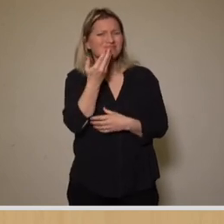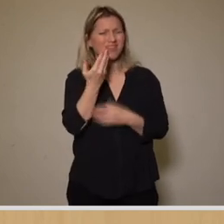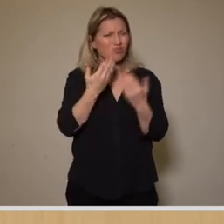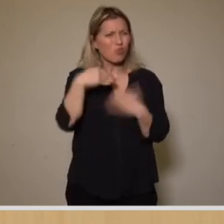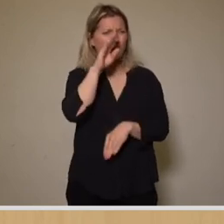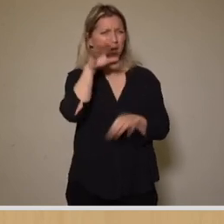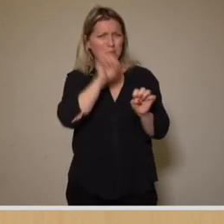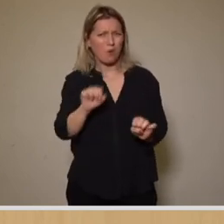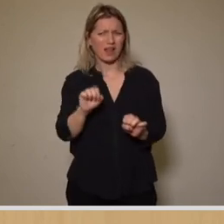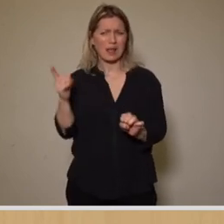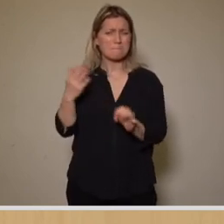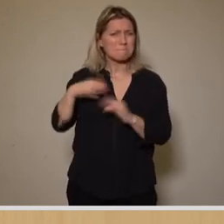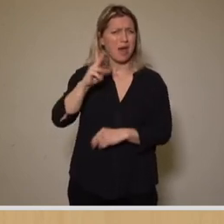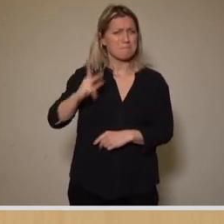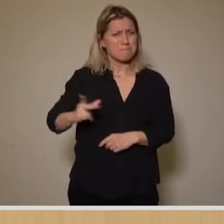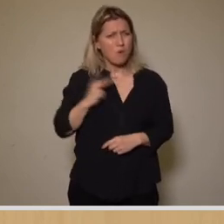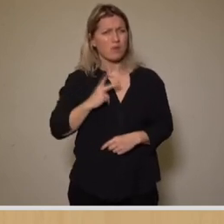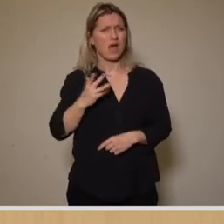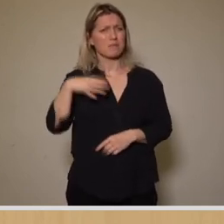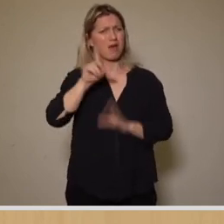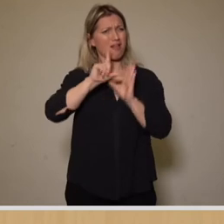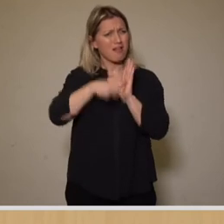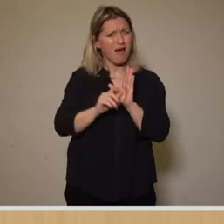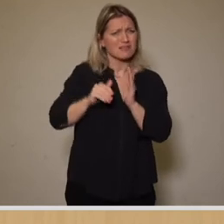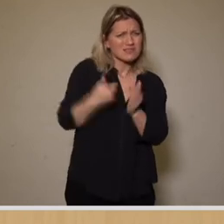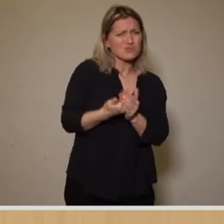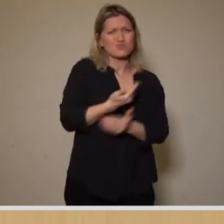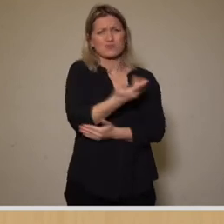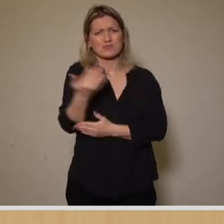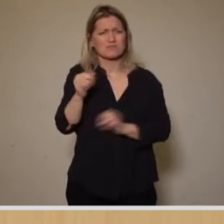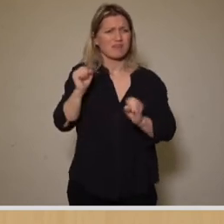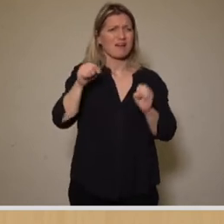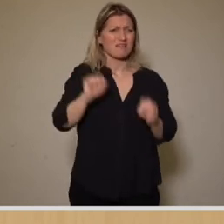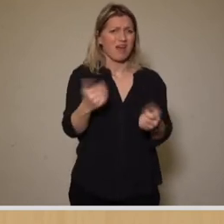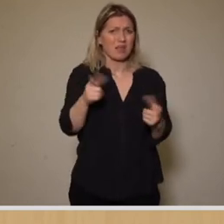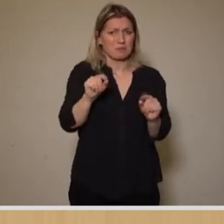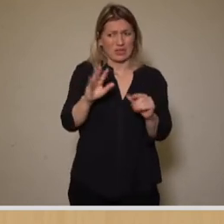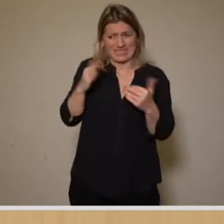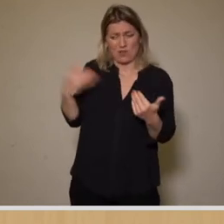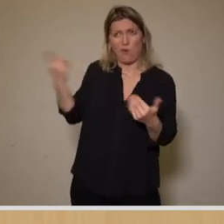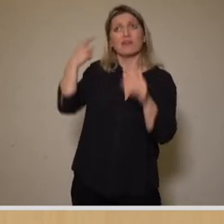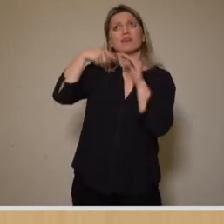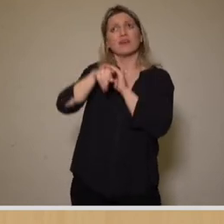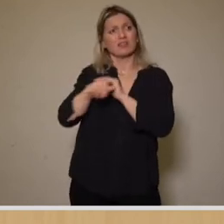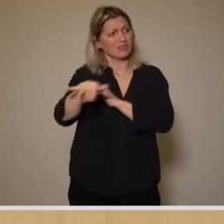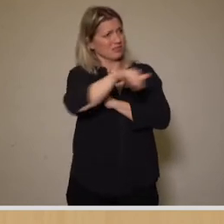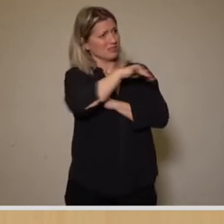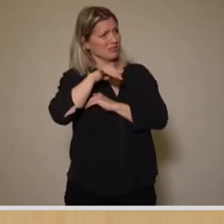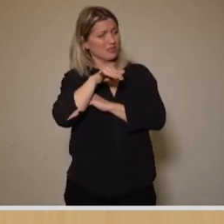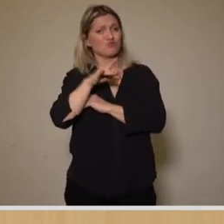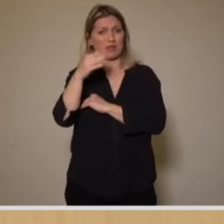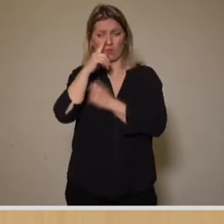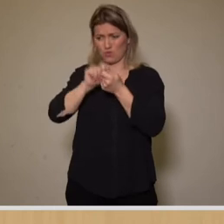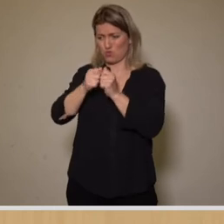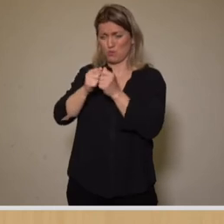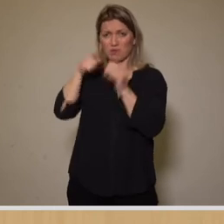moderner, auch leistungsfähiger zu machen. Was allerdings bedeuten würde, dass das Bad, so wie sie es von innen her kennen, nicht mehr wiederzuerkennen